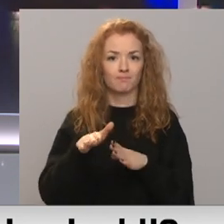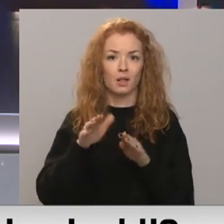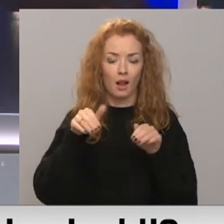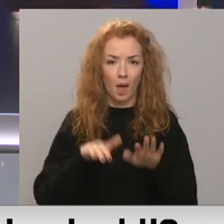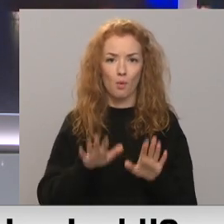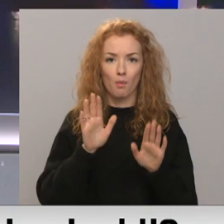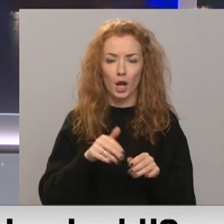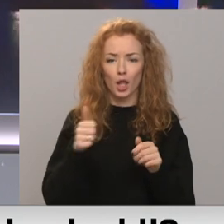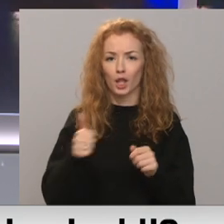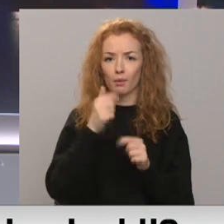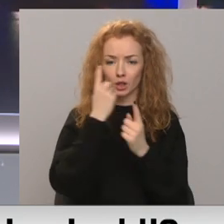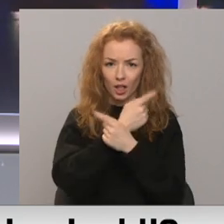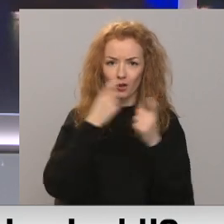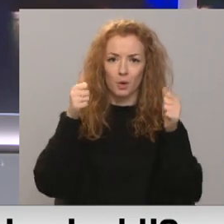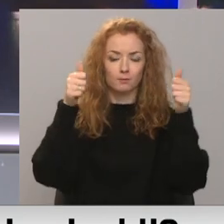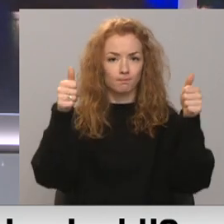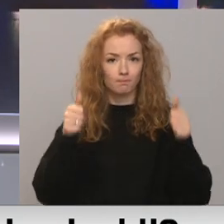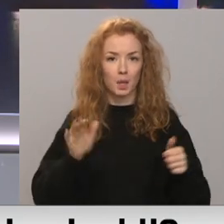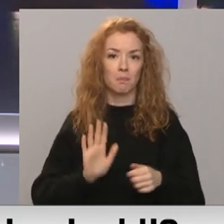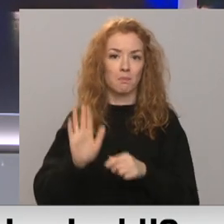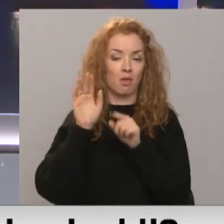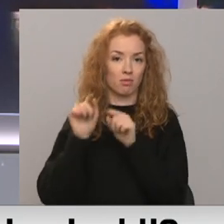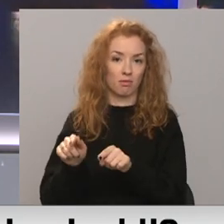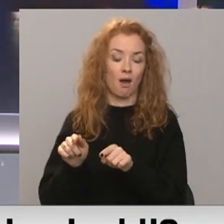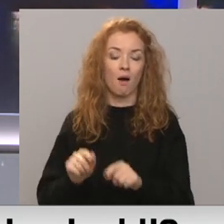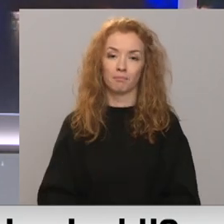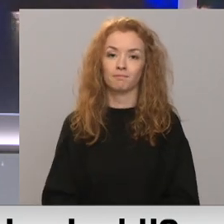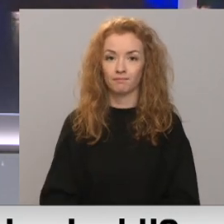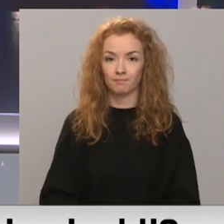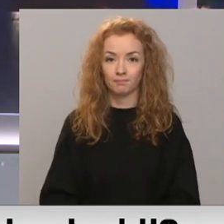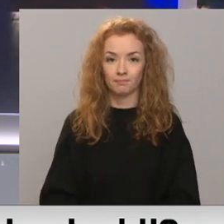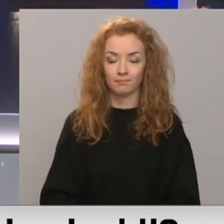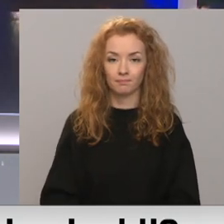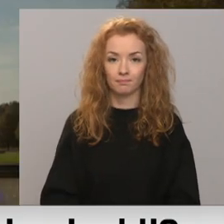īpašu informācijas plākšņu izvietošanu pie tā? Skaidro Anda Boša.